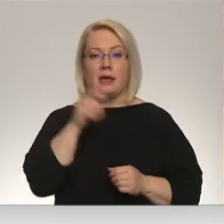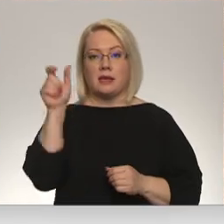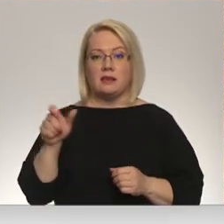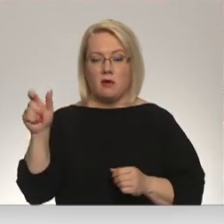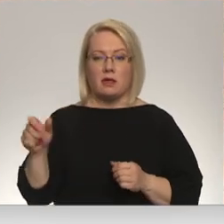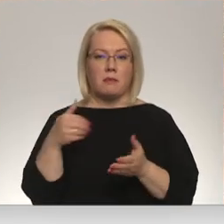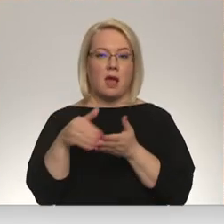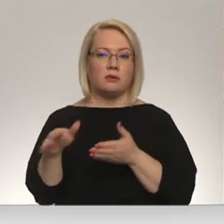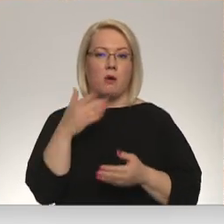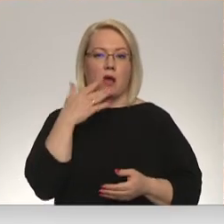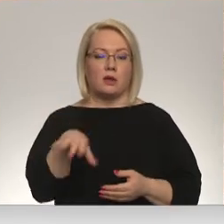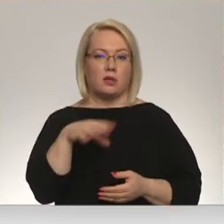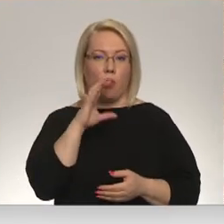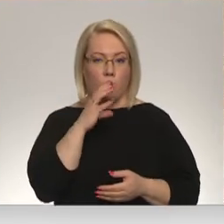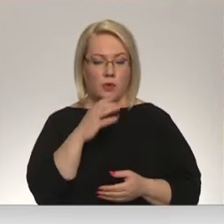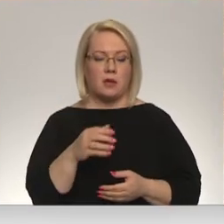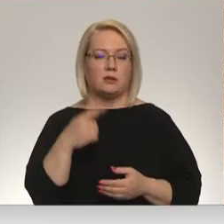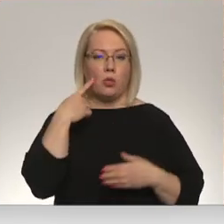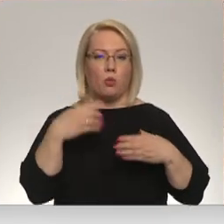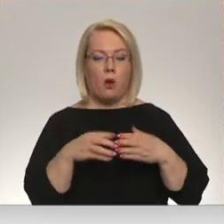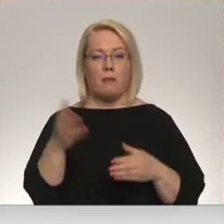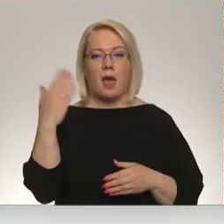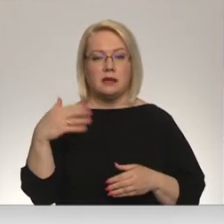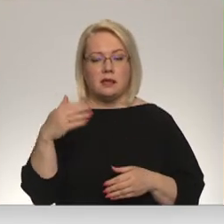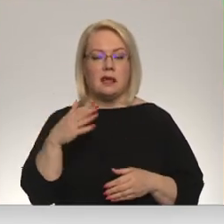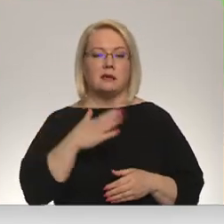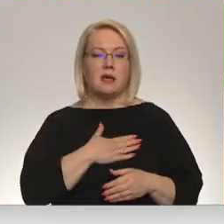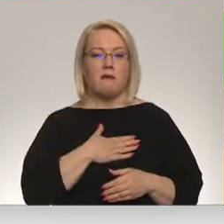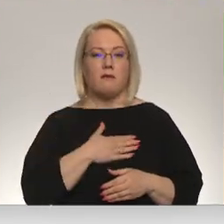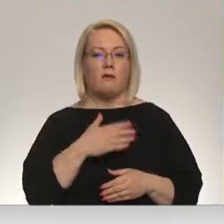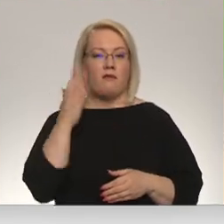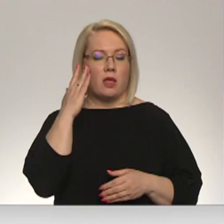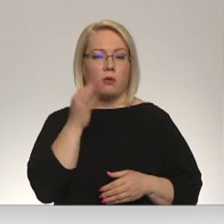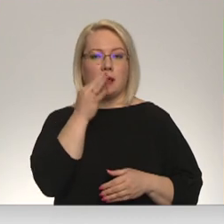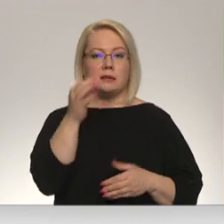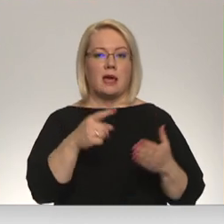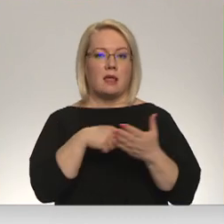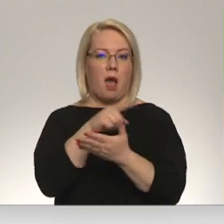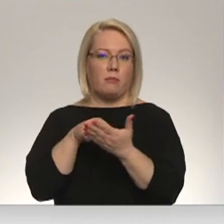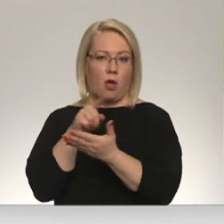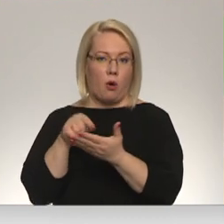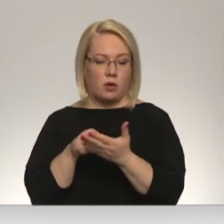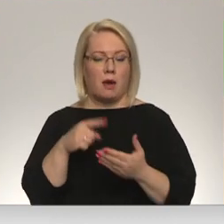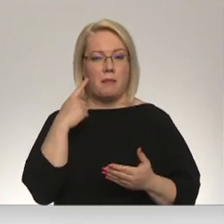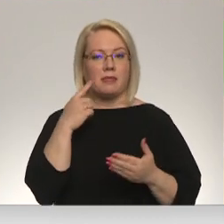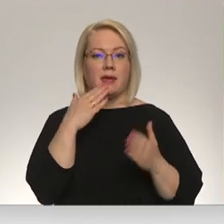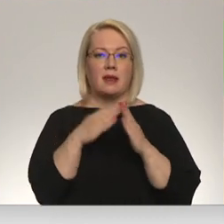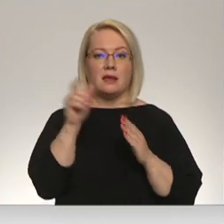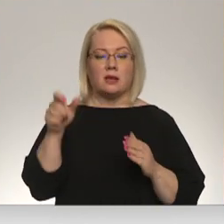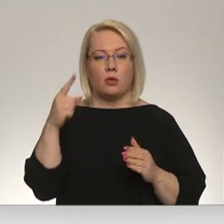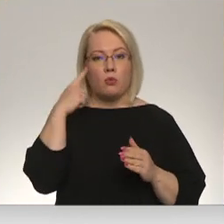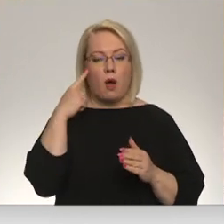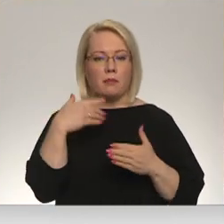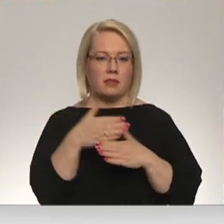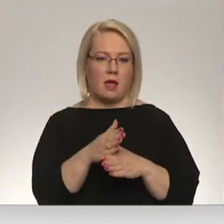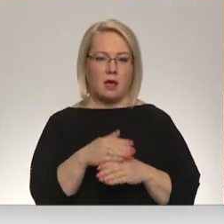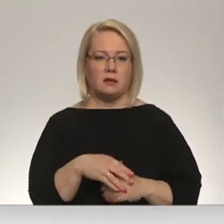ūdens. Dome aicina iedzīvotājus savu viedokli paustu aptaujā. Retevē uzrunāto reizeknieši domas dalās. Labāk